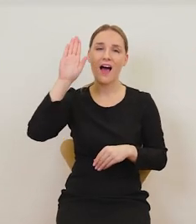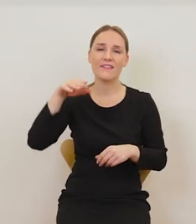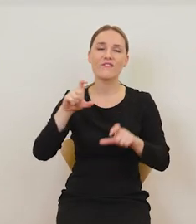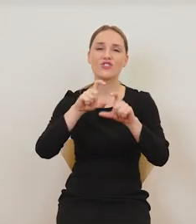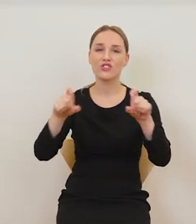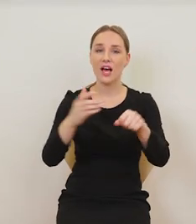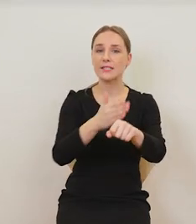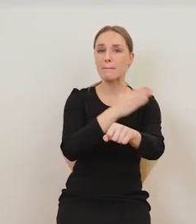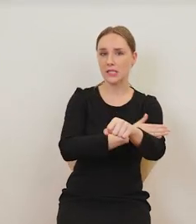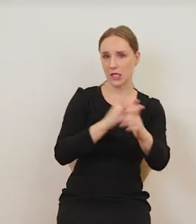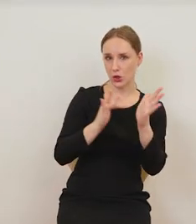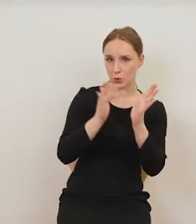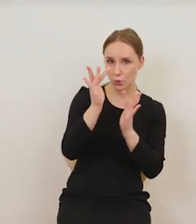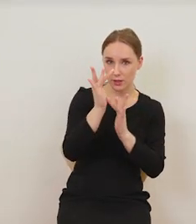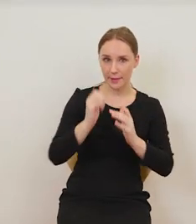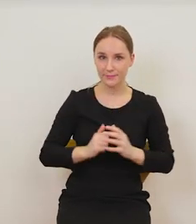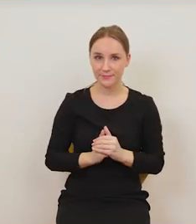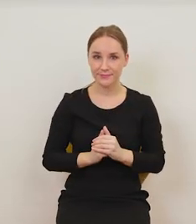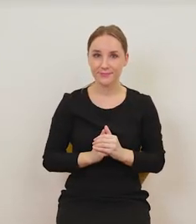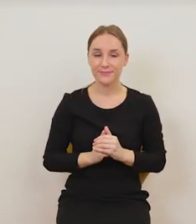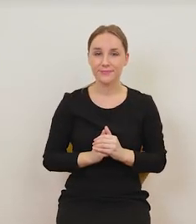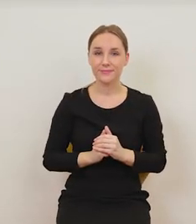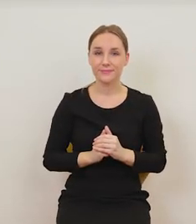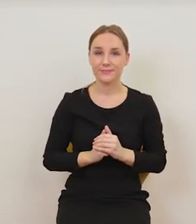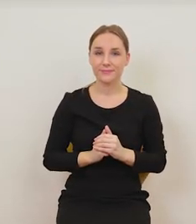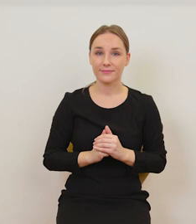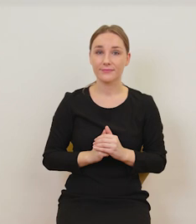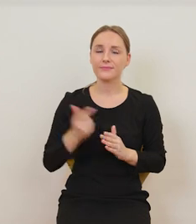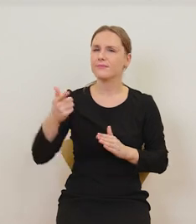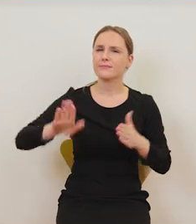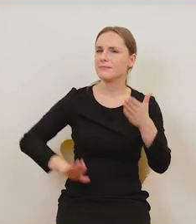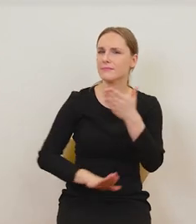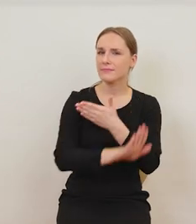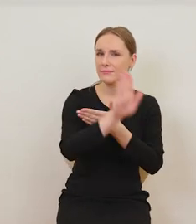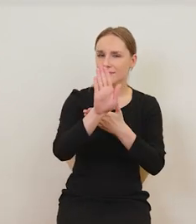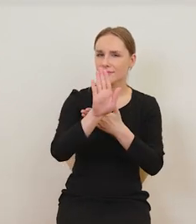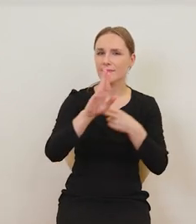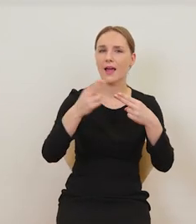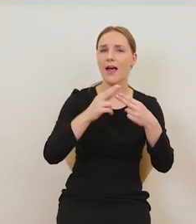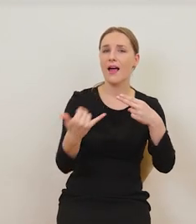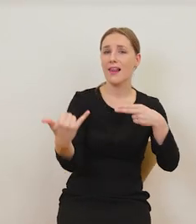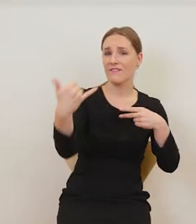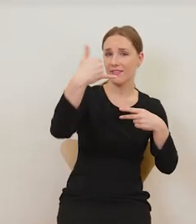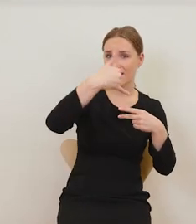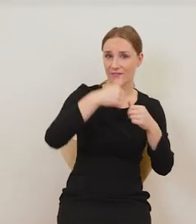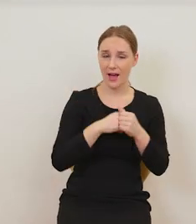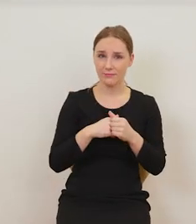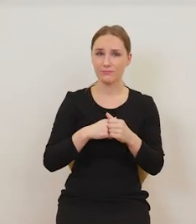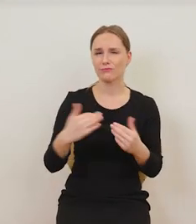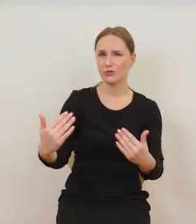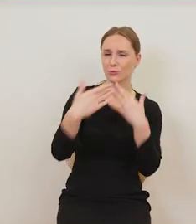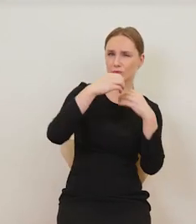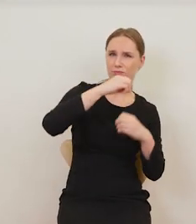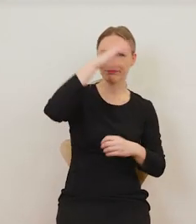przed Chrystusem, gdzie pokazana jest lewatywa, lewatywa halucynogenna.